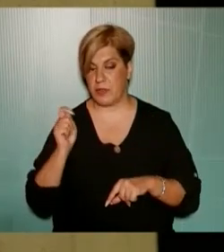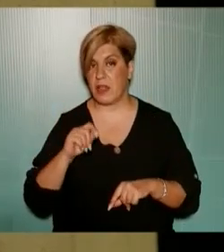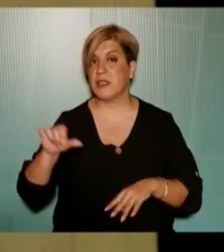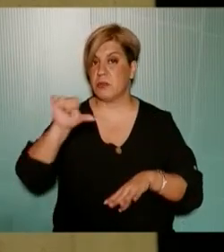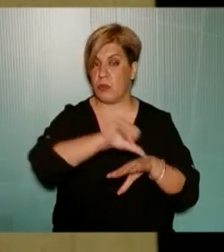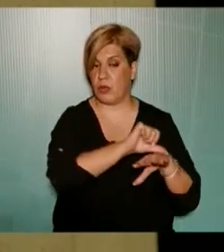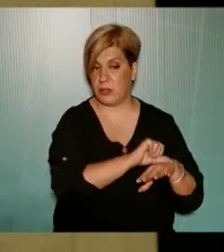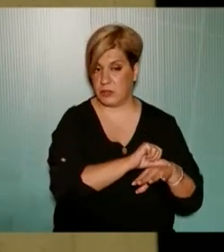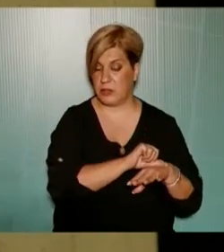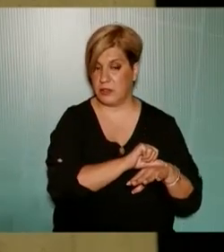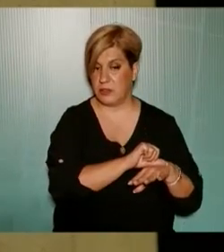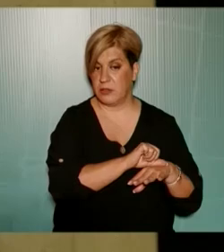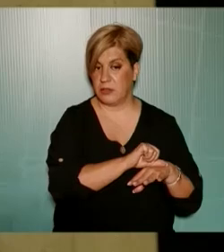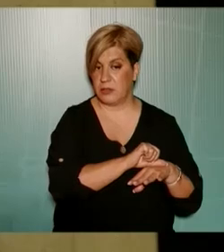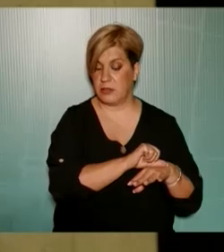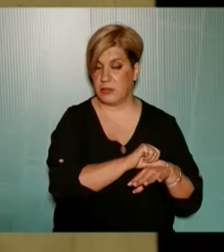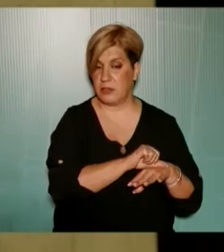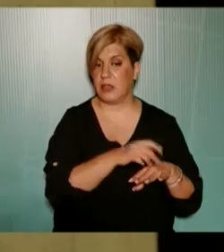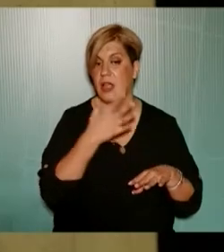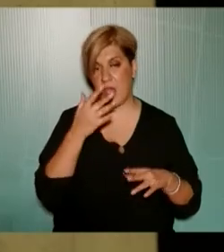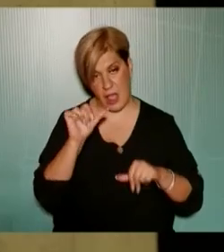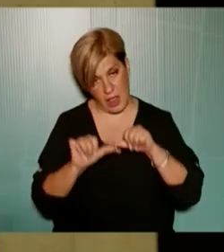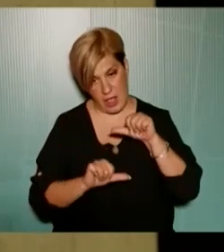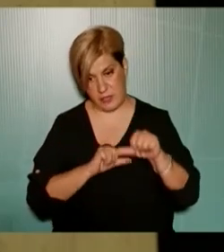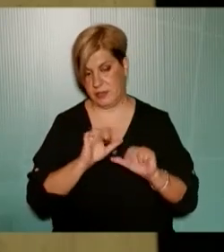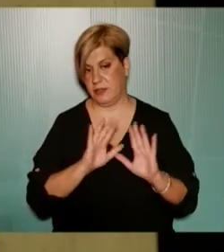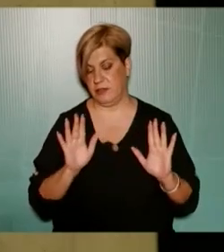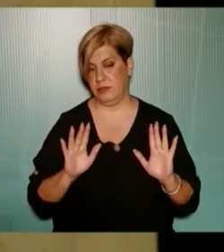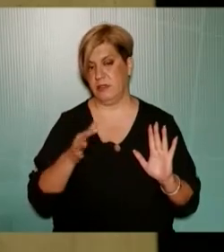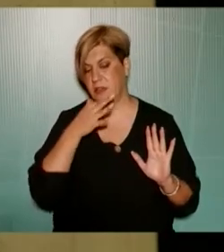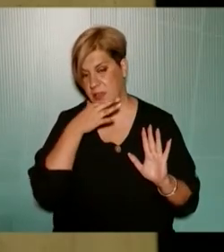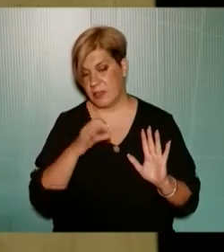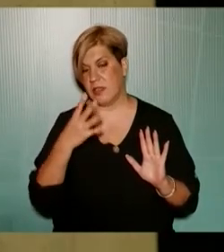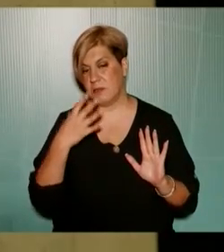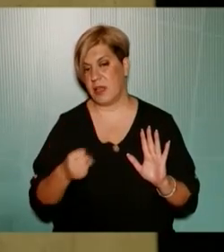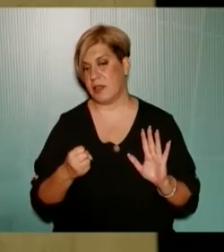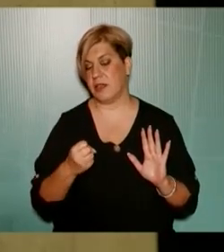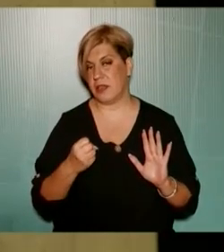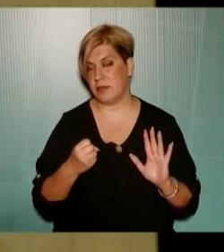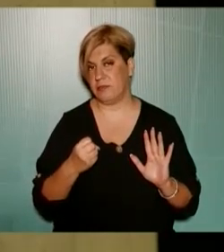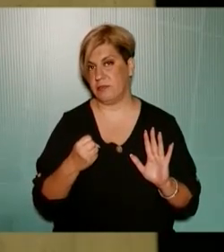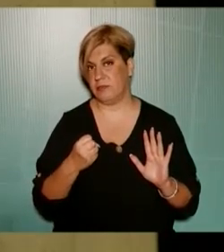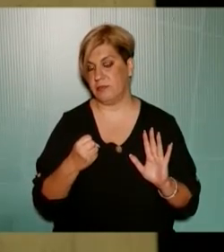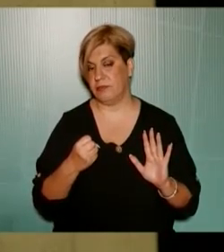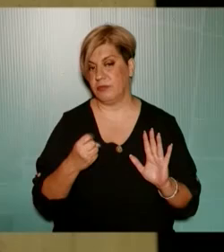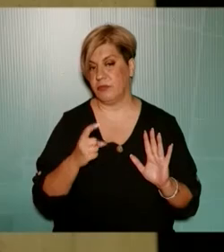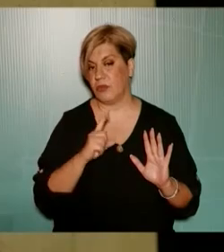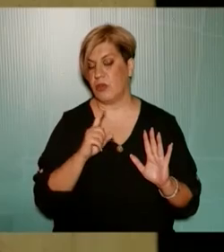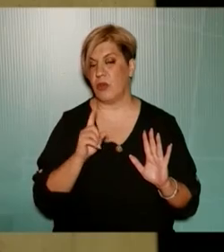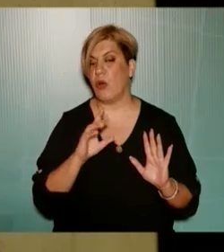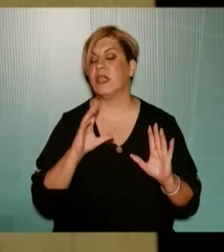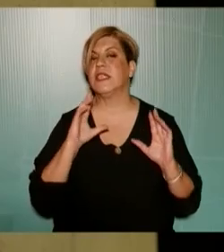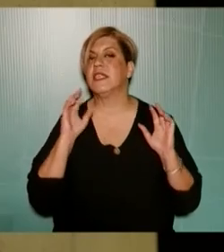πόλης της αποκομιδής τους έχει αλλάξει άρδιν γιατί υπάρχει μία θα έλεγα όχι